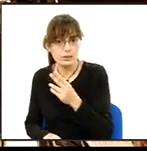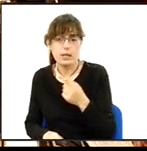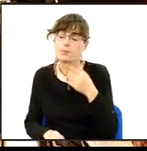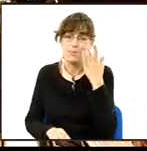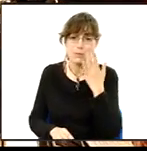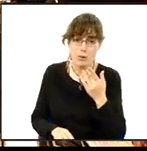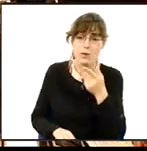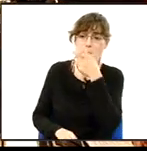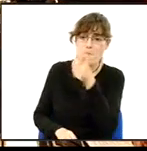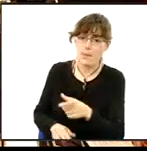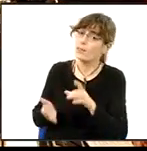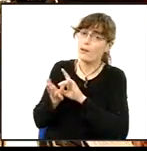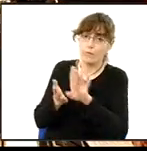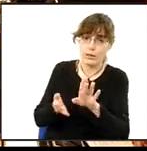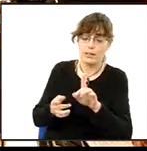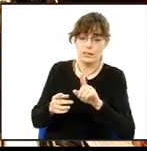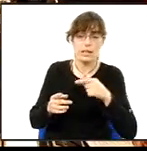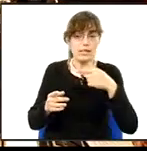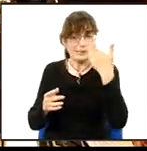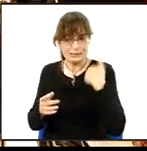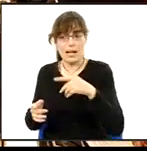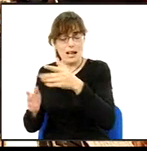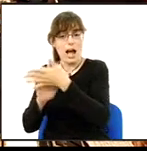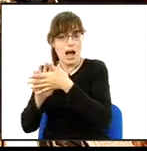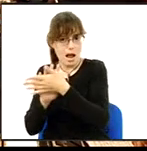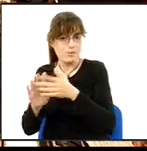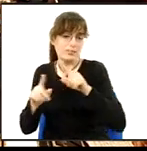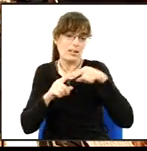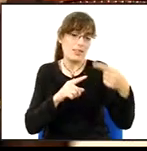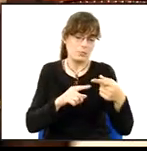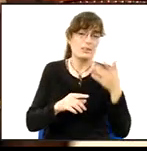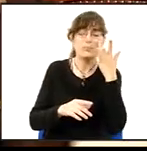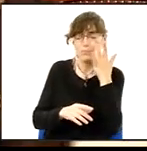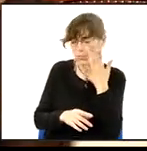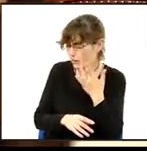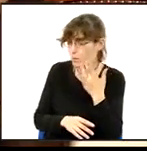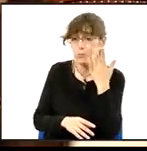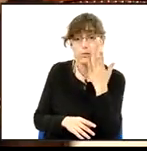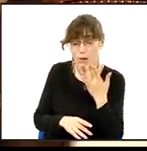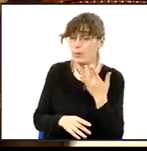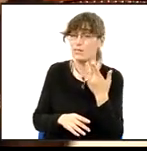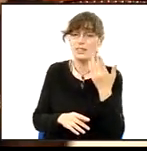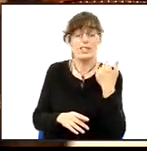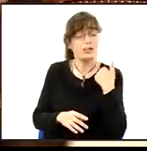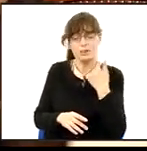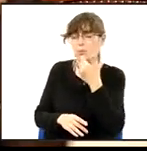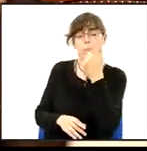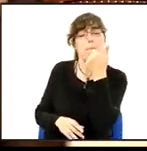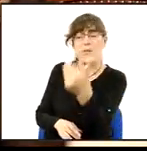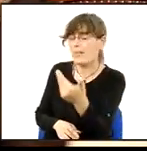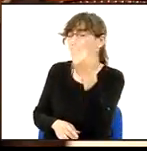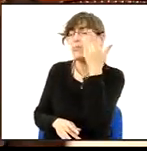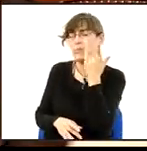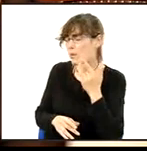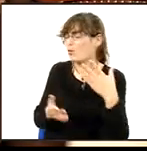vostè la paraula. No, Ara ha parlat vostè i llavors ja parlaré amb ells quan ho diguin. Senyor Anglada, sisplau, li demano. No, si vostè... Jo us he demanat, sisplau, que